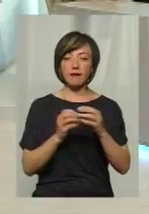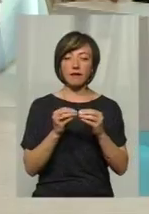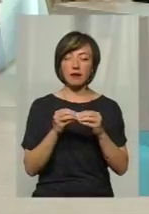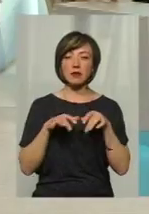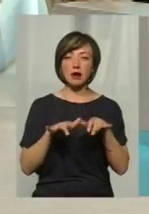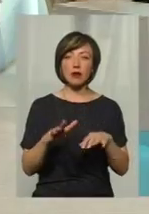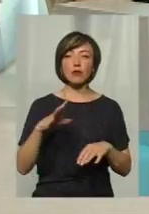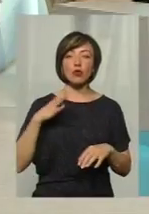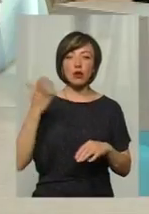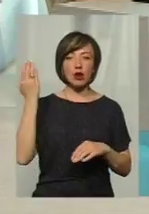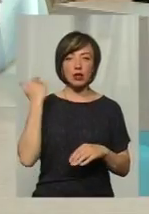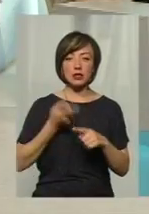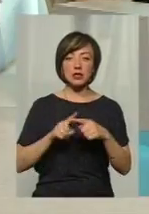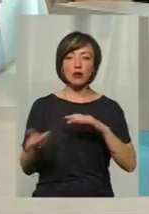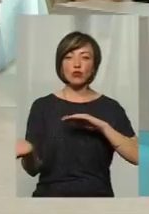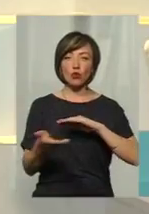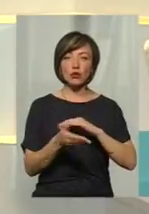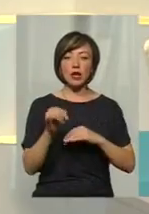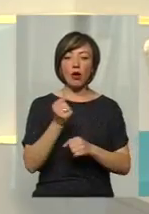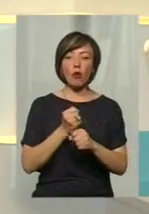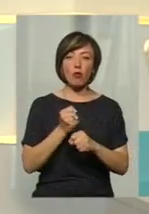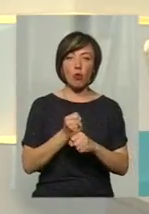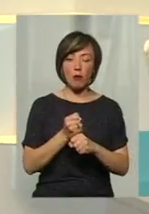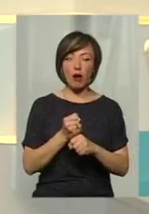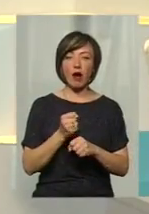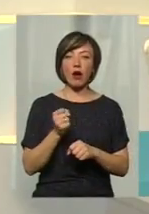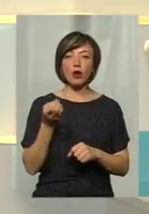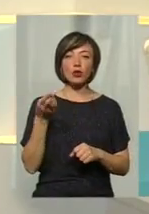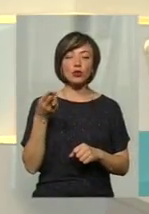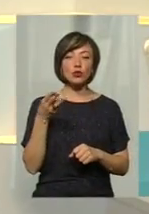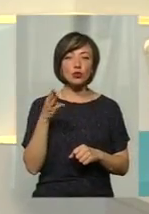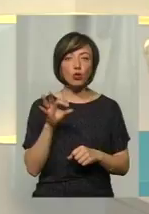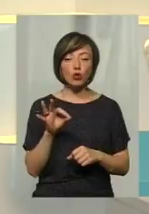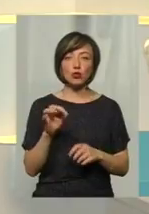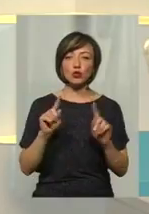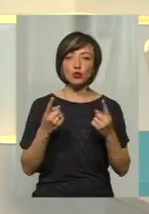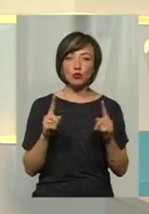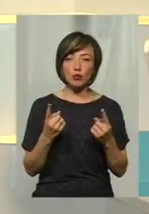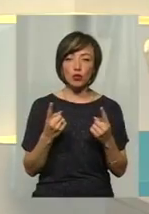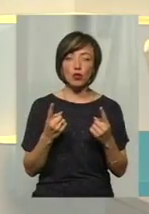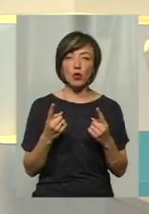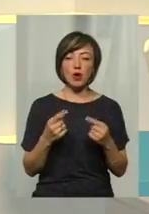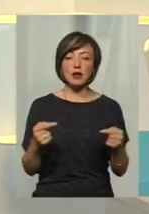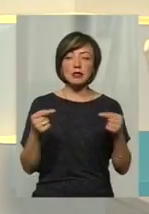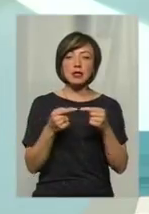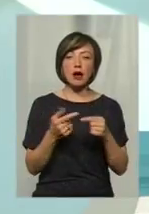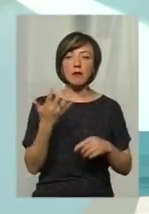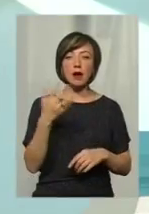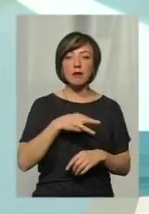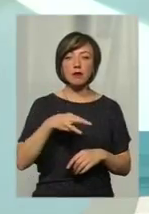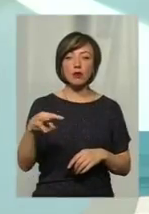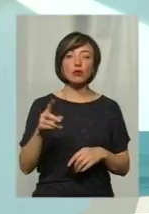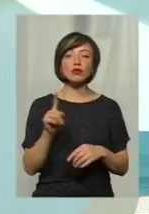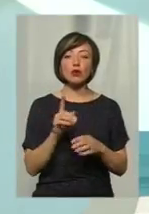які були і раніше, тобто це скошування і обробка. А то чому тоді саме 5 мільйонів, на чому